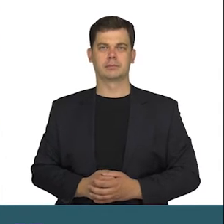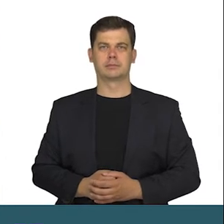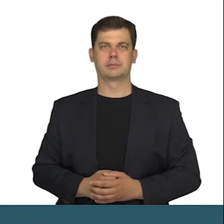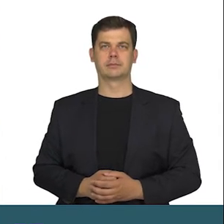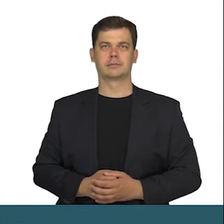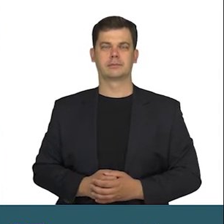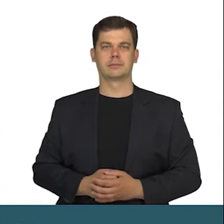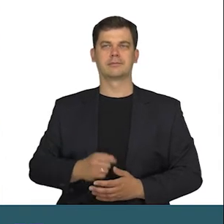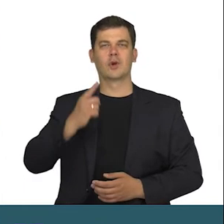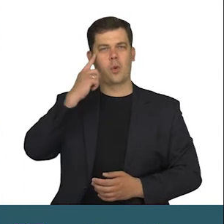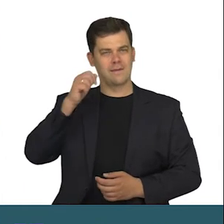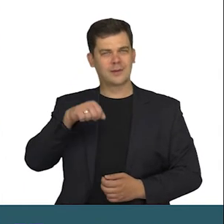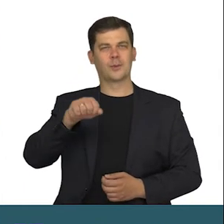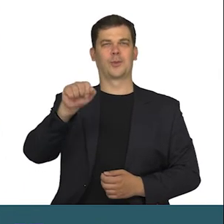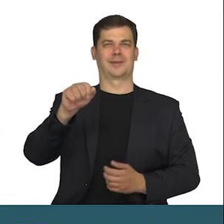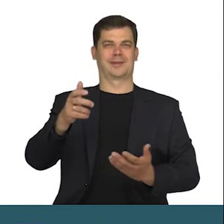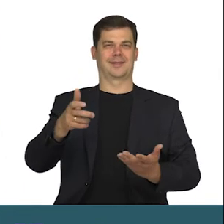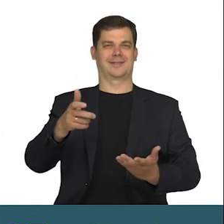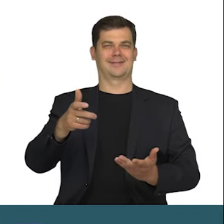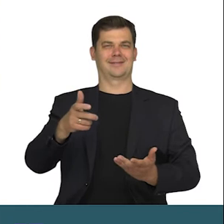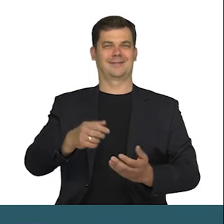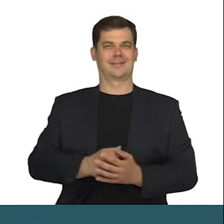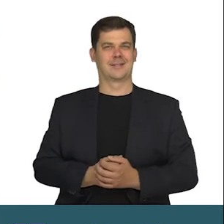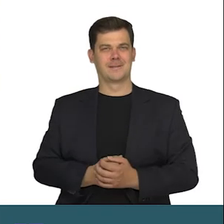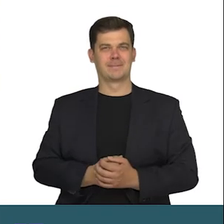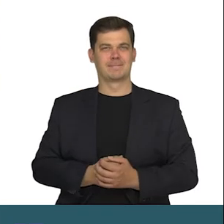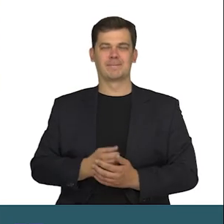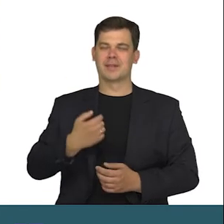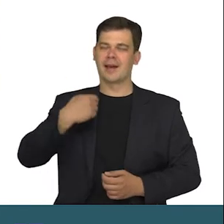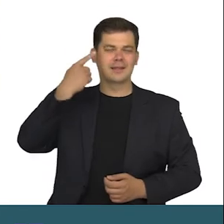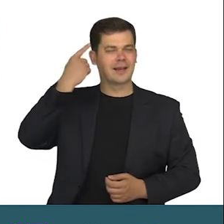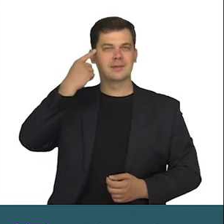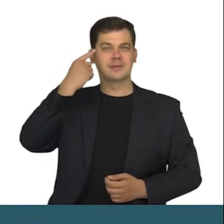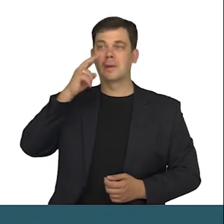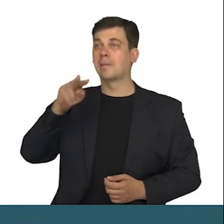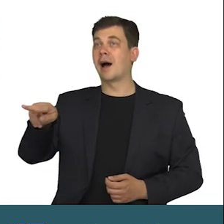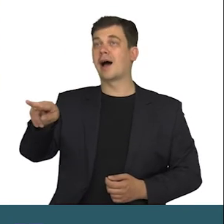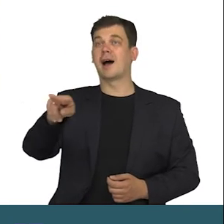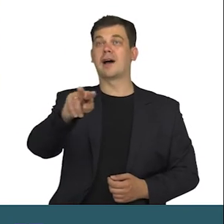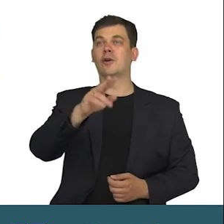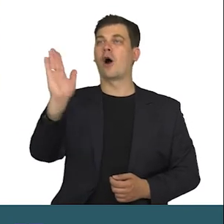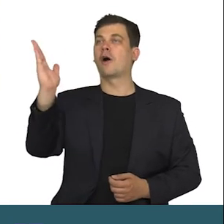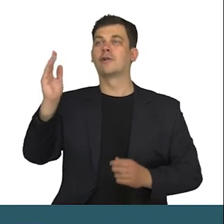Głowa do góry Z tęsknoty patrzę ludziom w okna